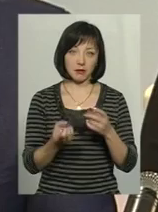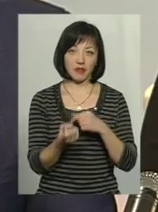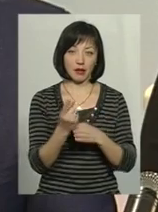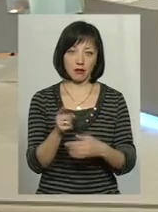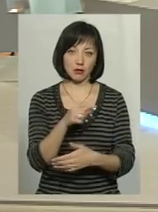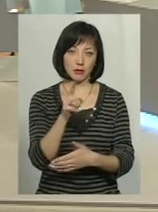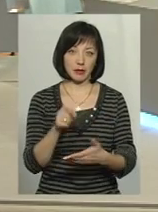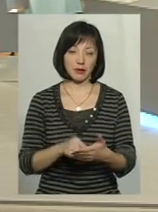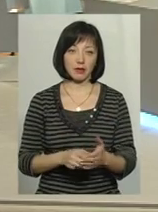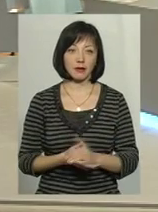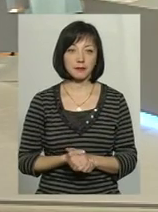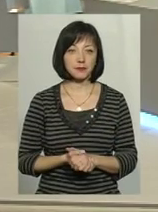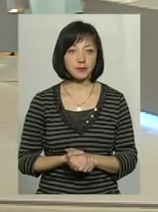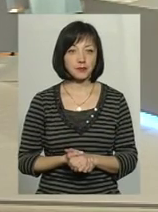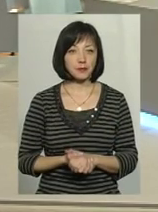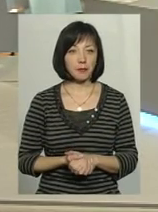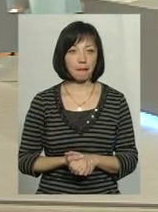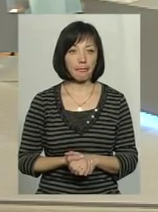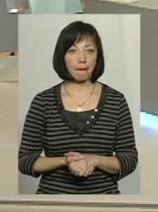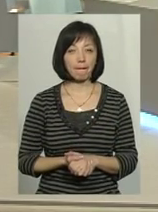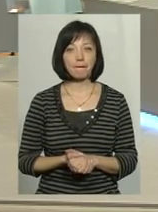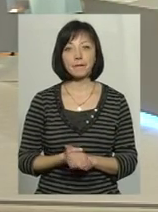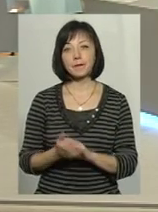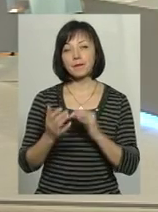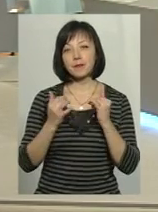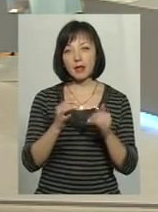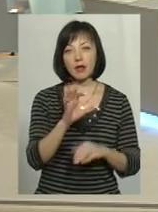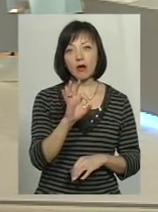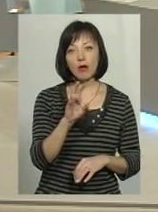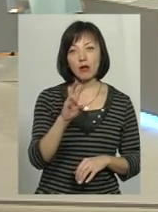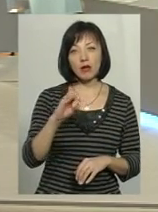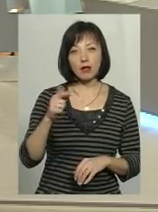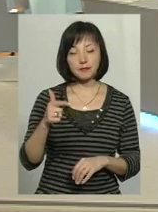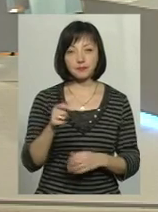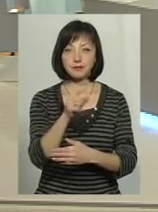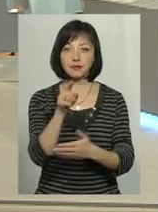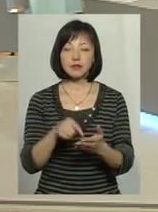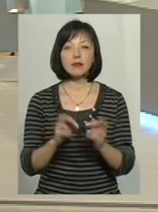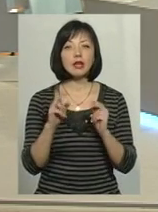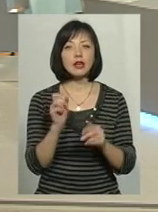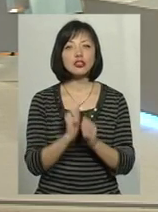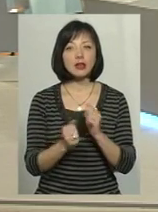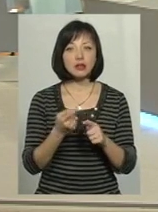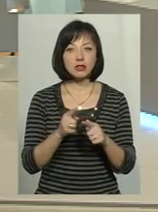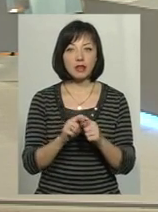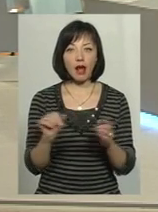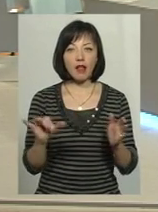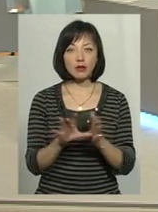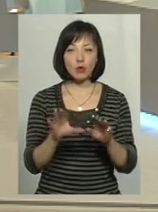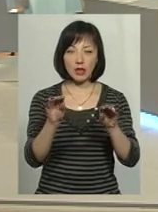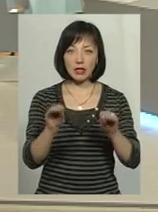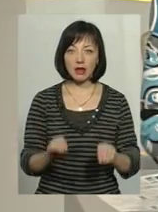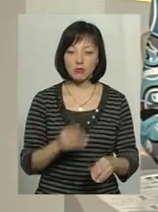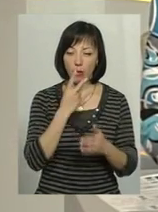також запитання. Пане Олеже, як часто ці електронні декларації показують, що